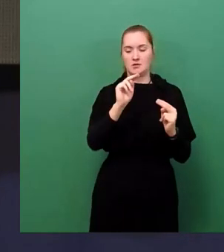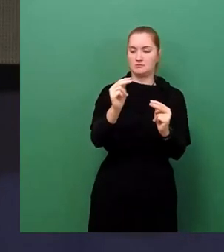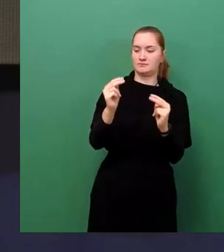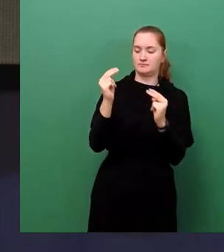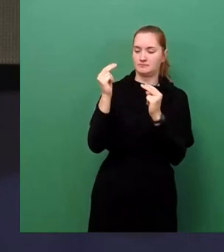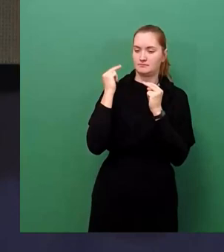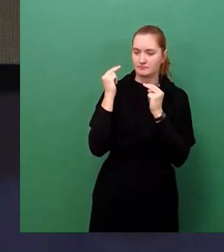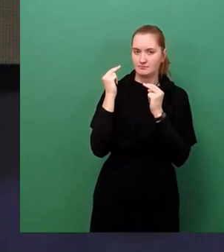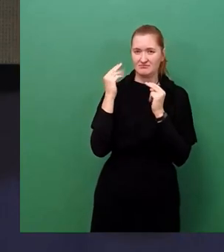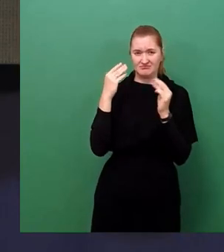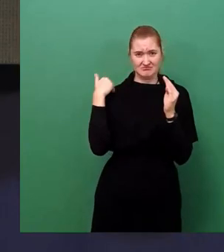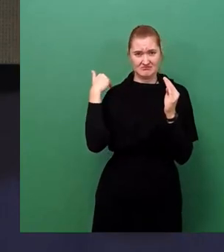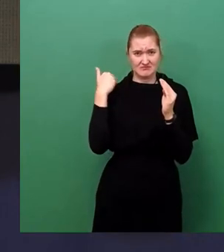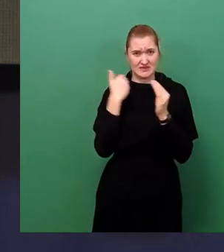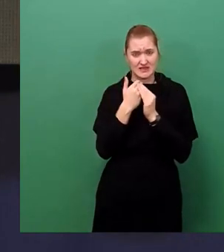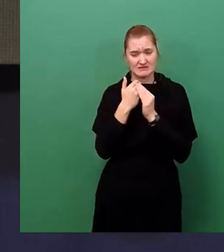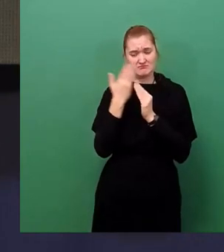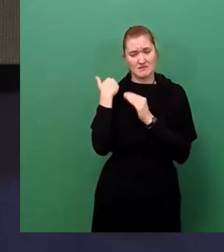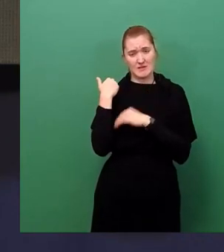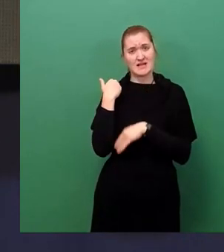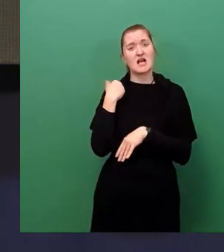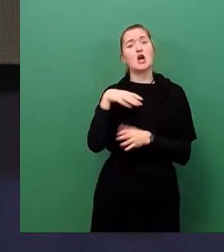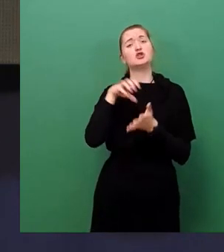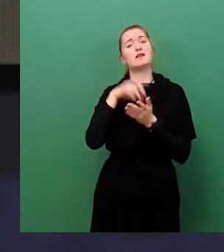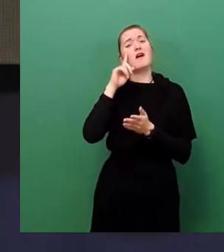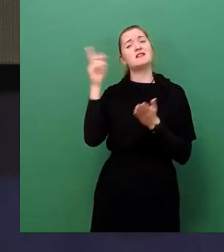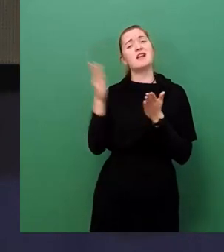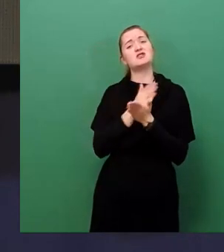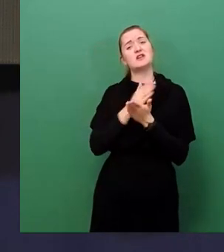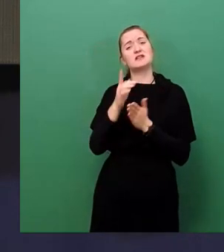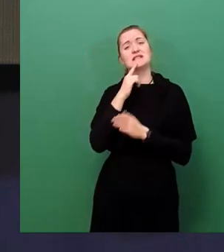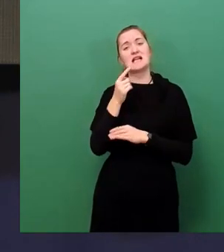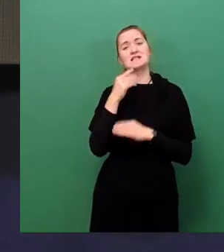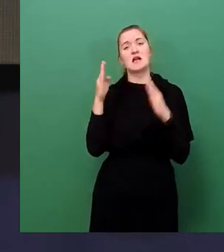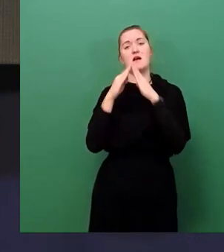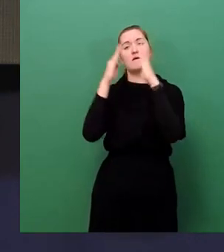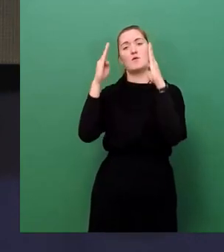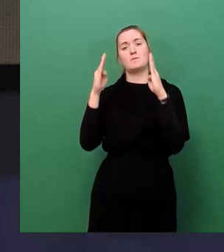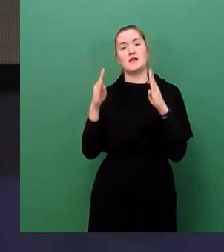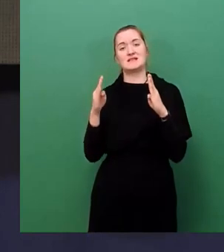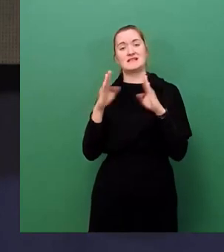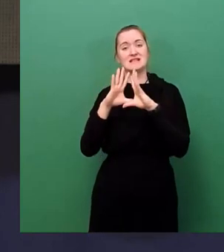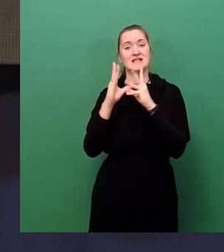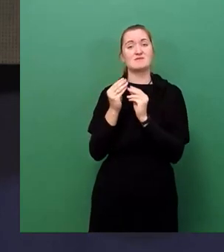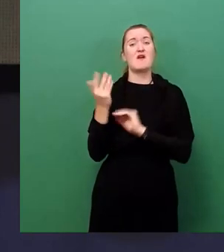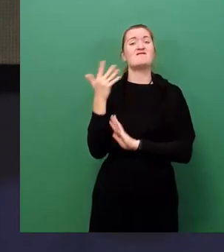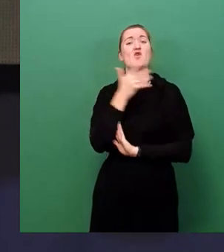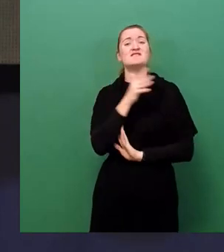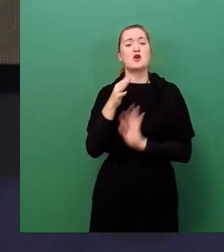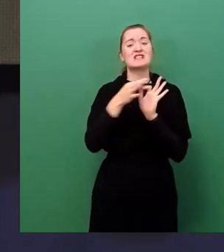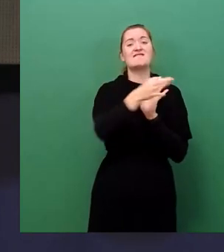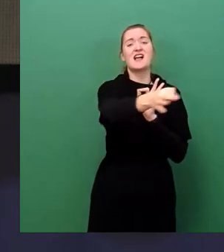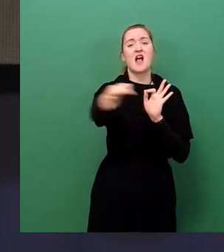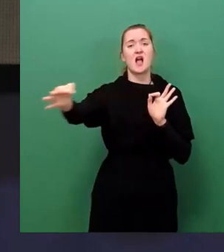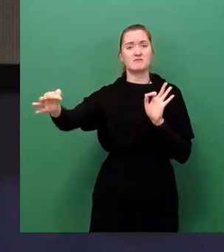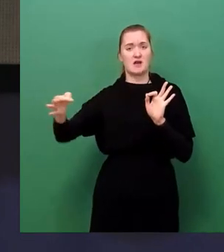fatale Entscheidung des Stadtrates, eine städtische Immobilie mit 5000 Quadratmeter Nutzfläche ohne